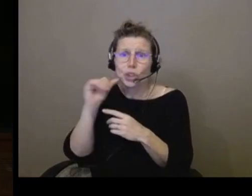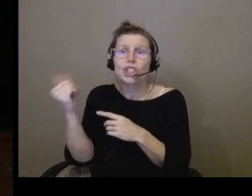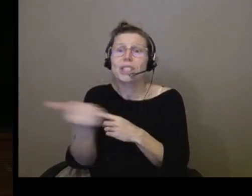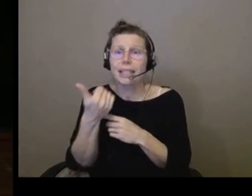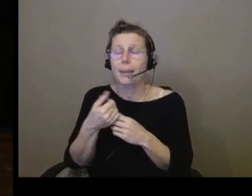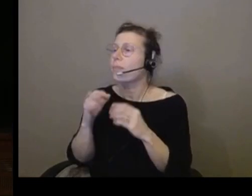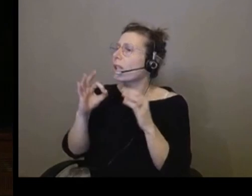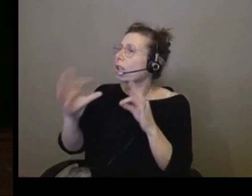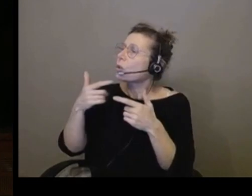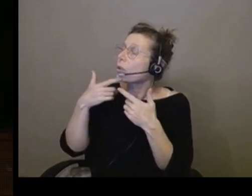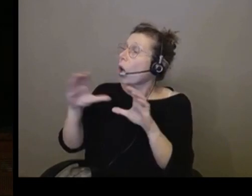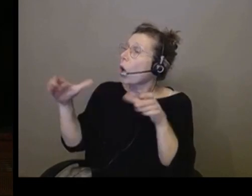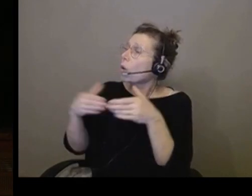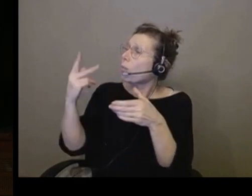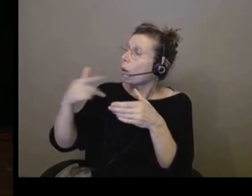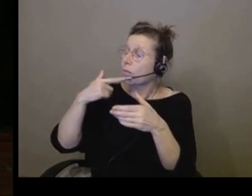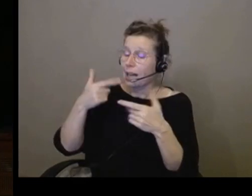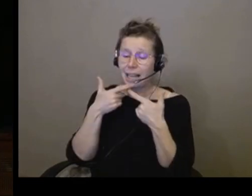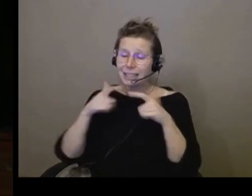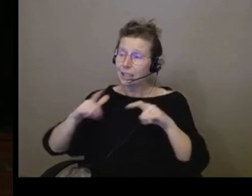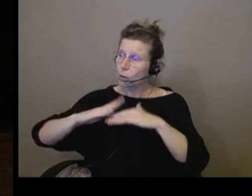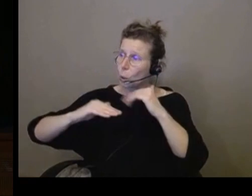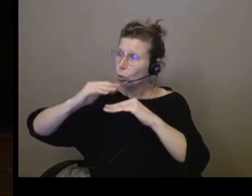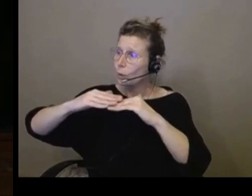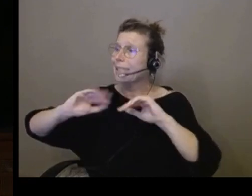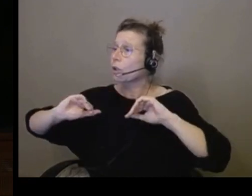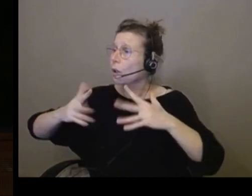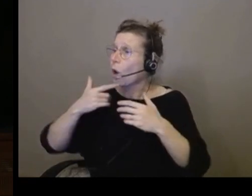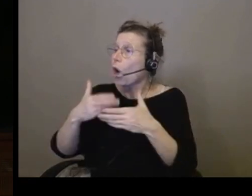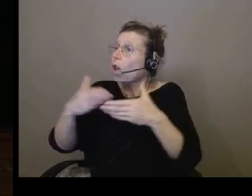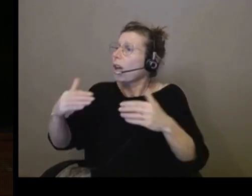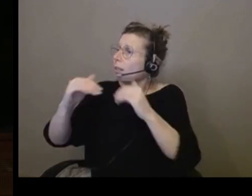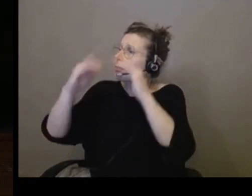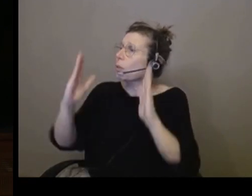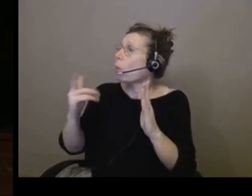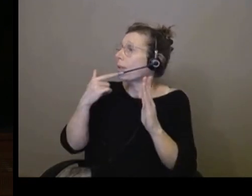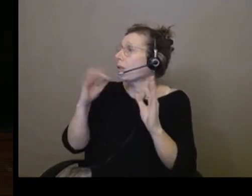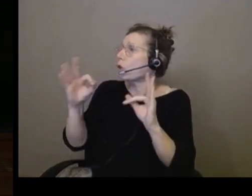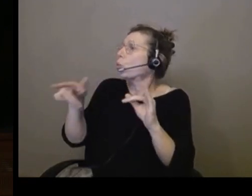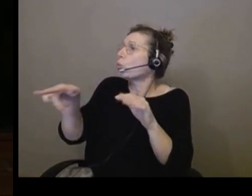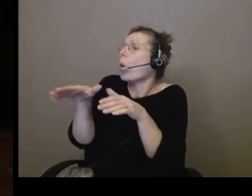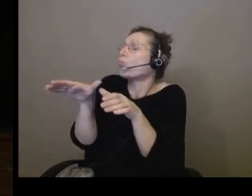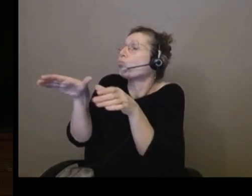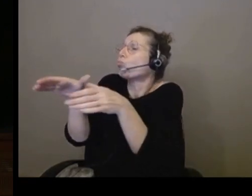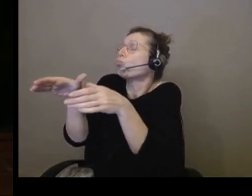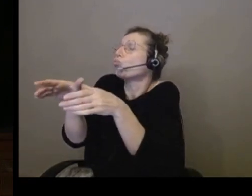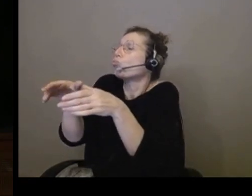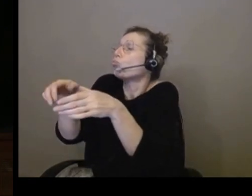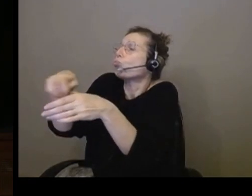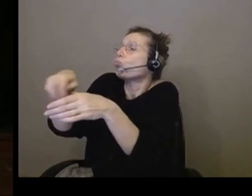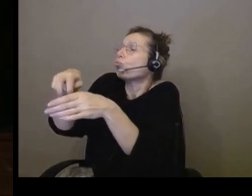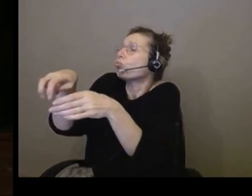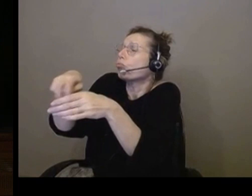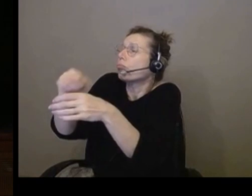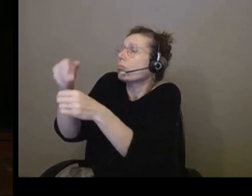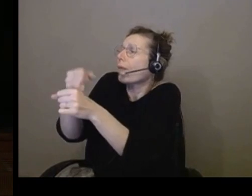dans votre groupe, dans votre grande maison ? Est-ce que c'est concerté ou vous faites ça dans votre coin avec des experts ou des gens qui se